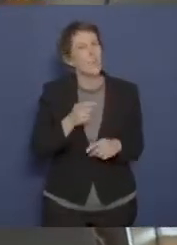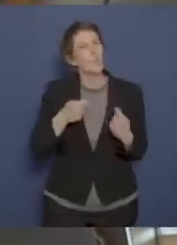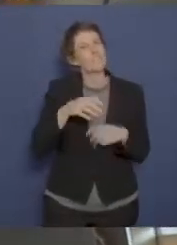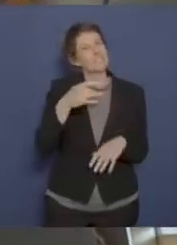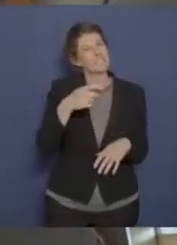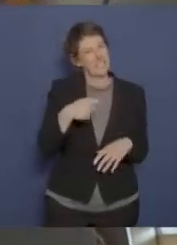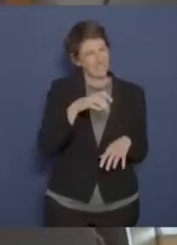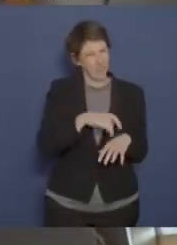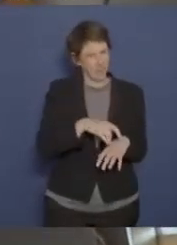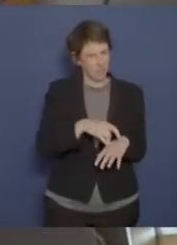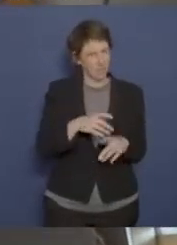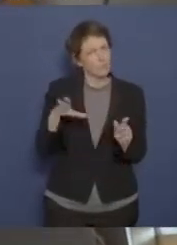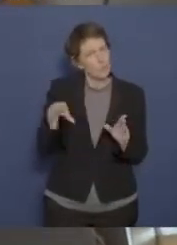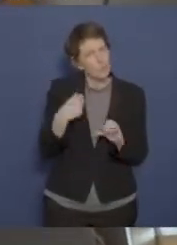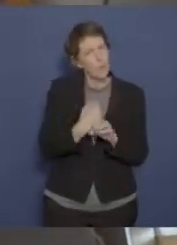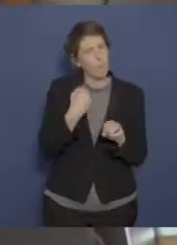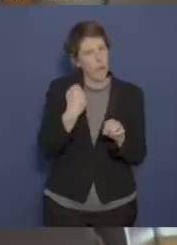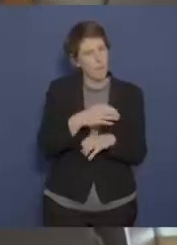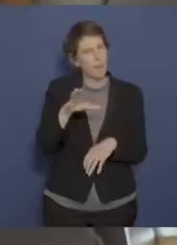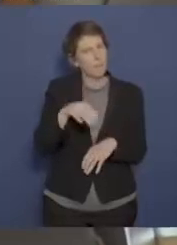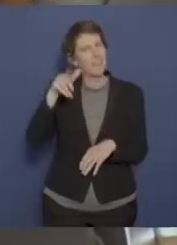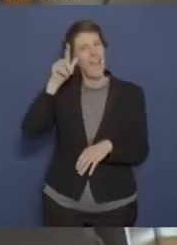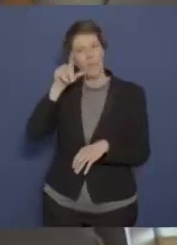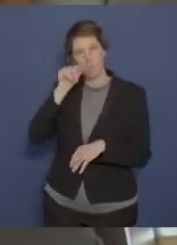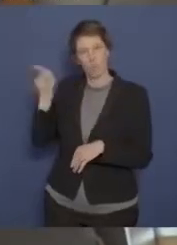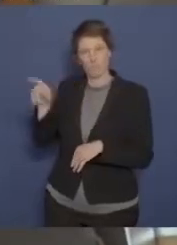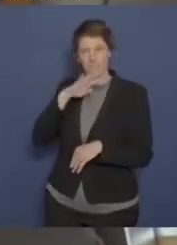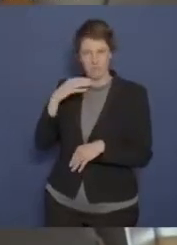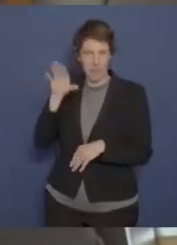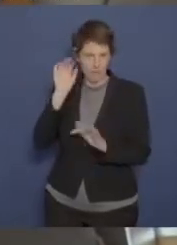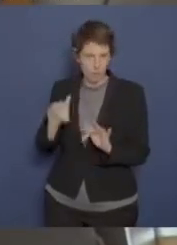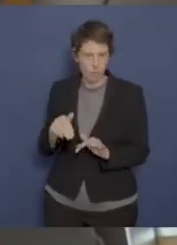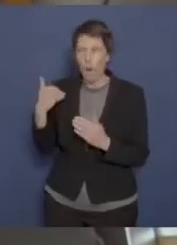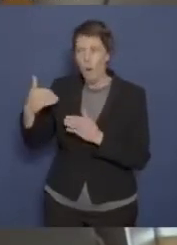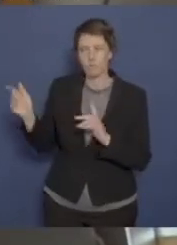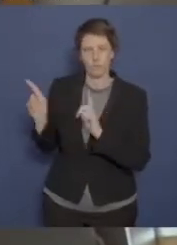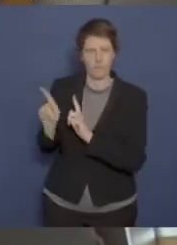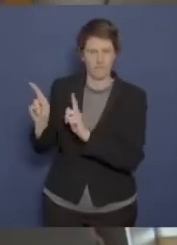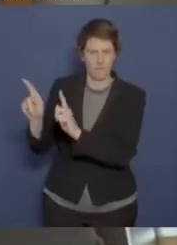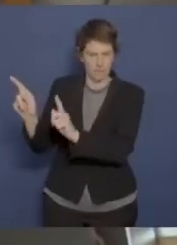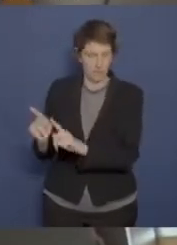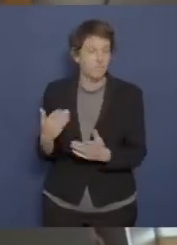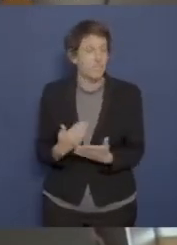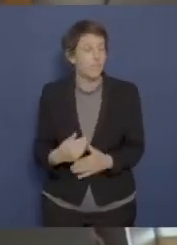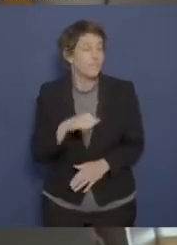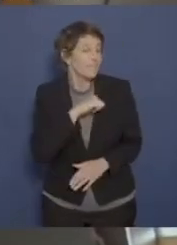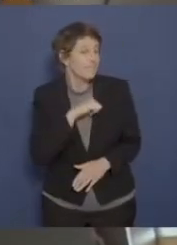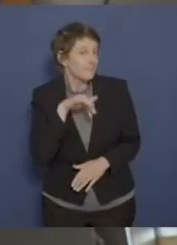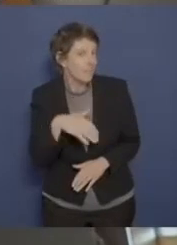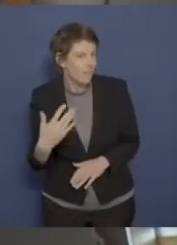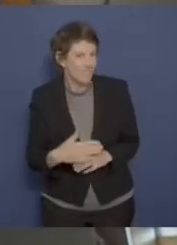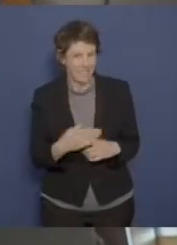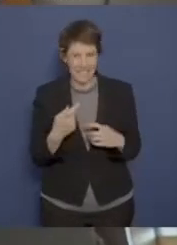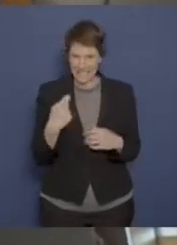in der Zusammenarbeit mit Herrn Putin, hat ihn mehrfach getroffen. Mich würde interessieren, ob die